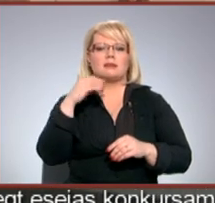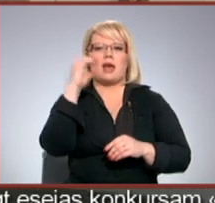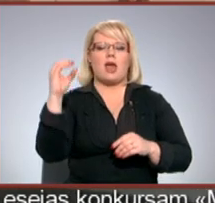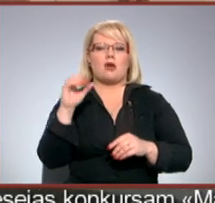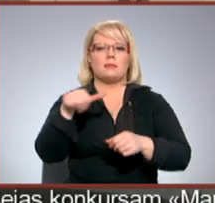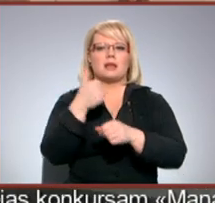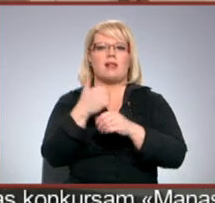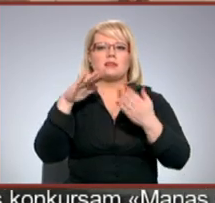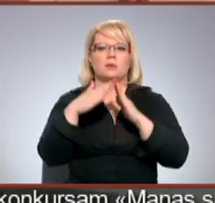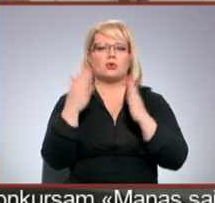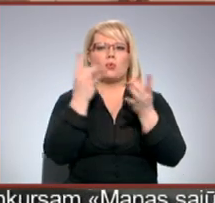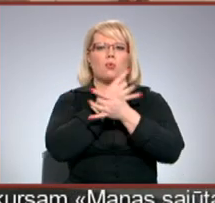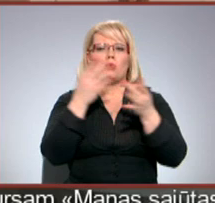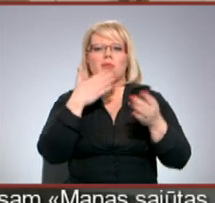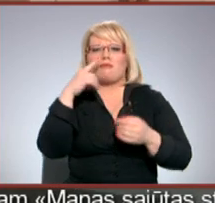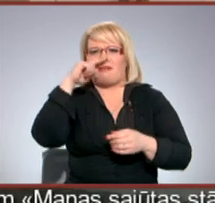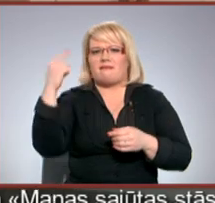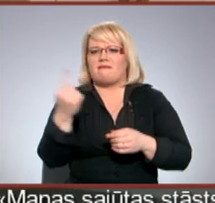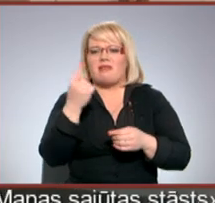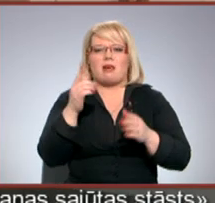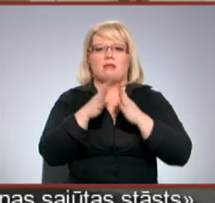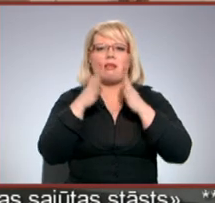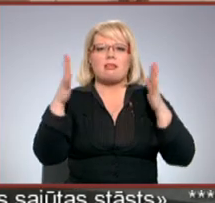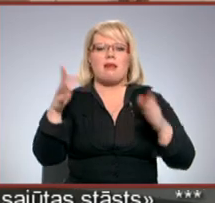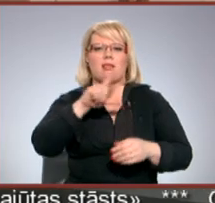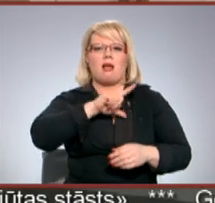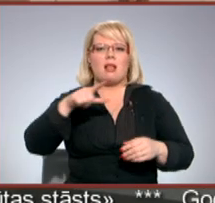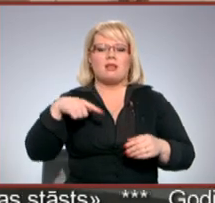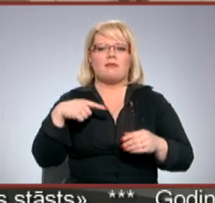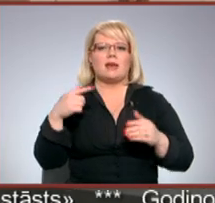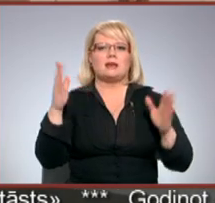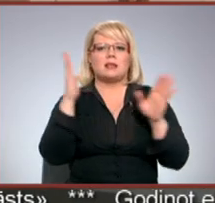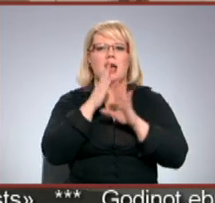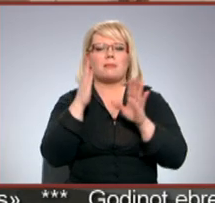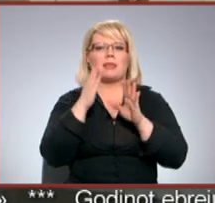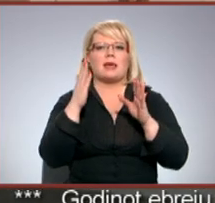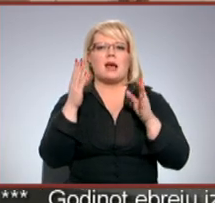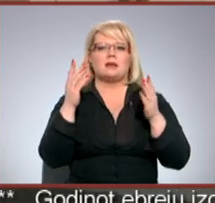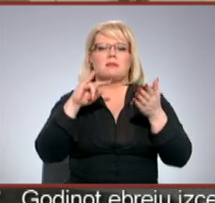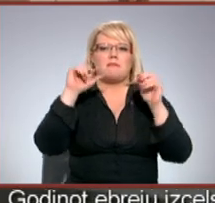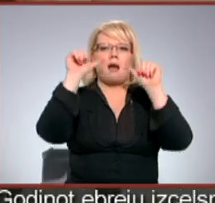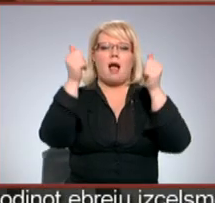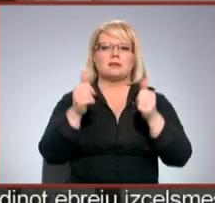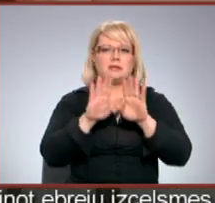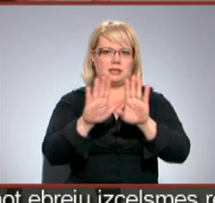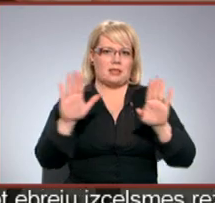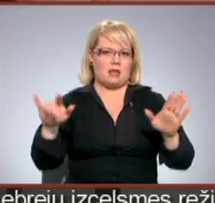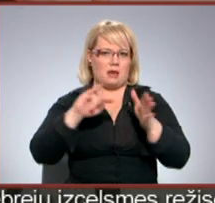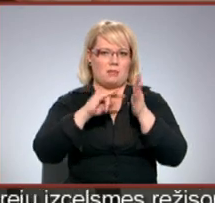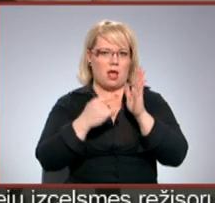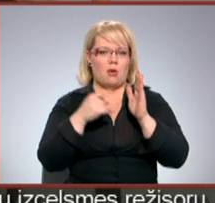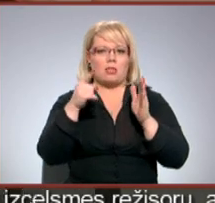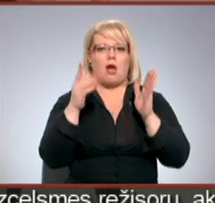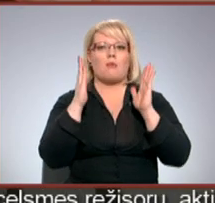kultūras galvpslucētas gadā nav neviena liela Latvijas laiknotīgās mākslas izstādi plānota. Tā, ka